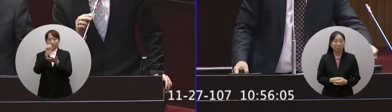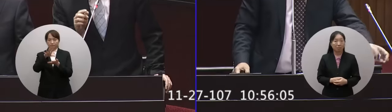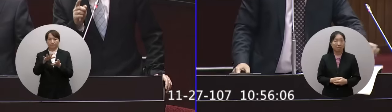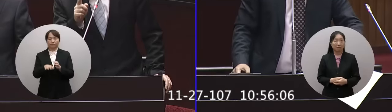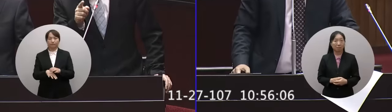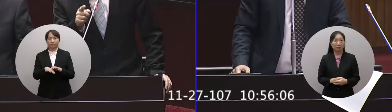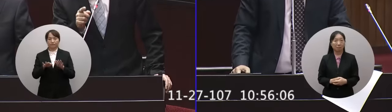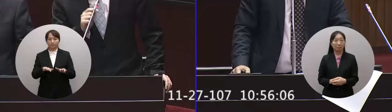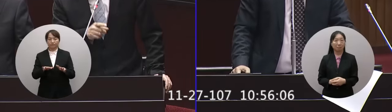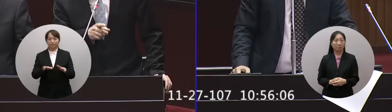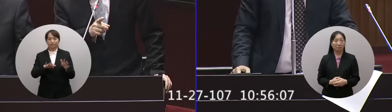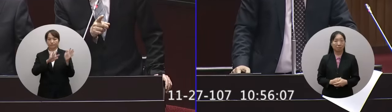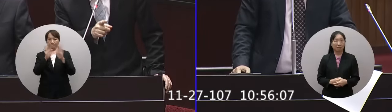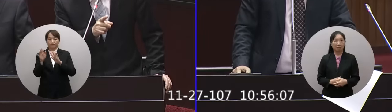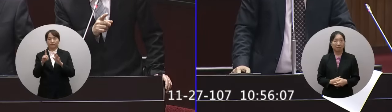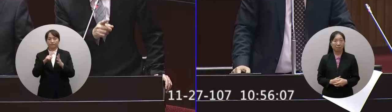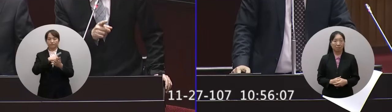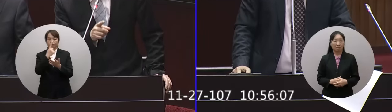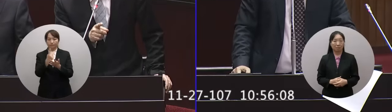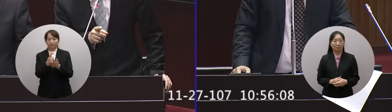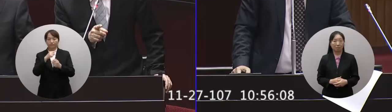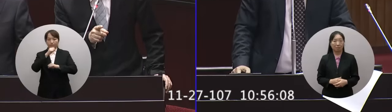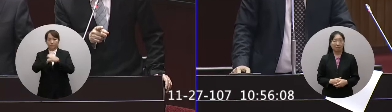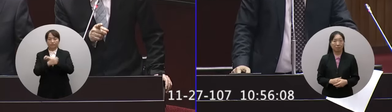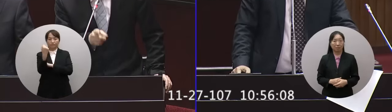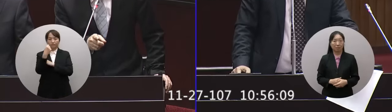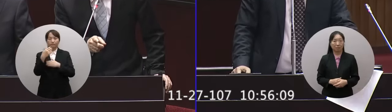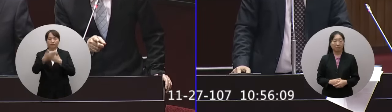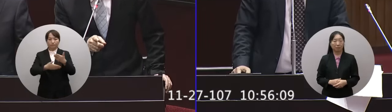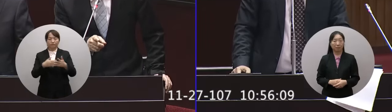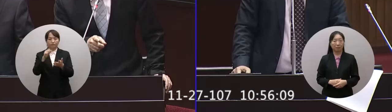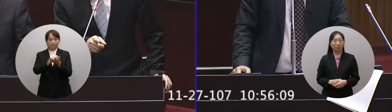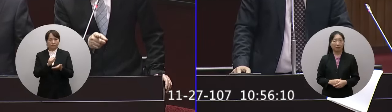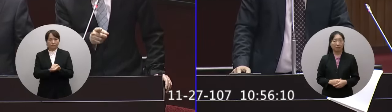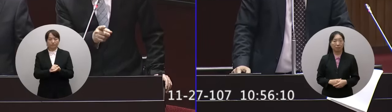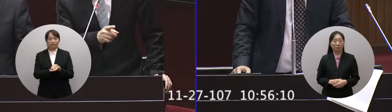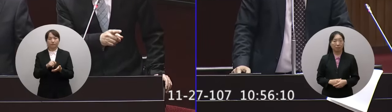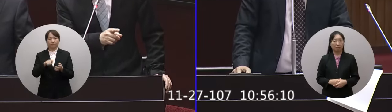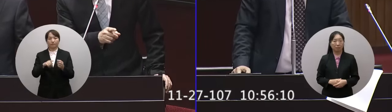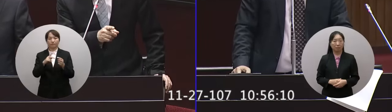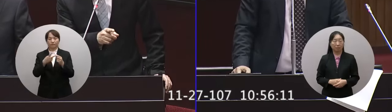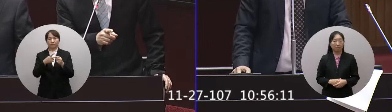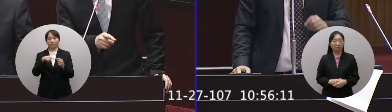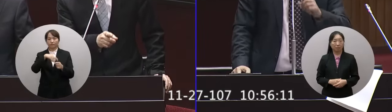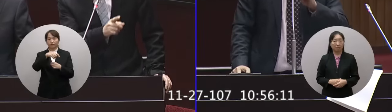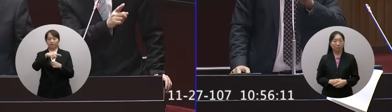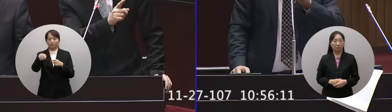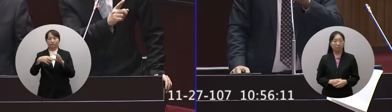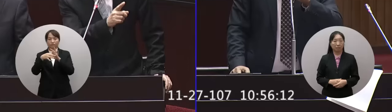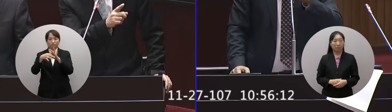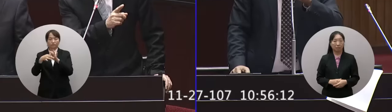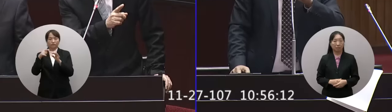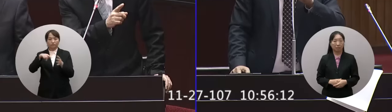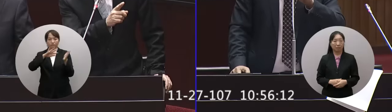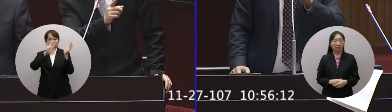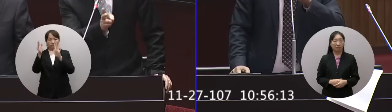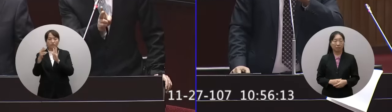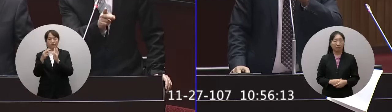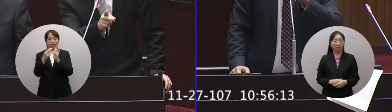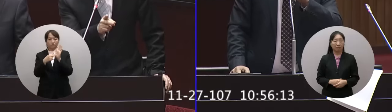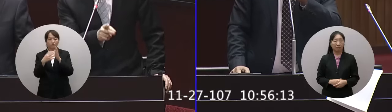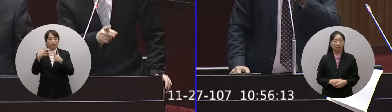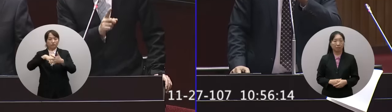報告現在整個動力交接紀錄還有他們相關的這個通連沒有這一部分的